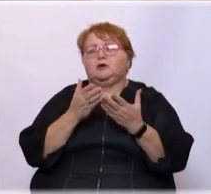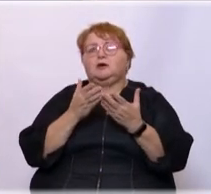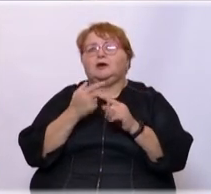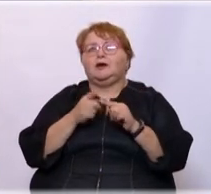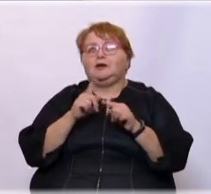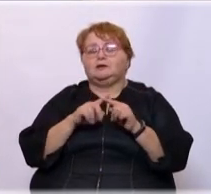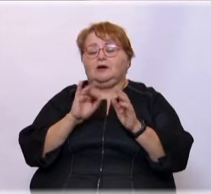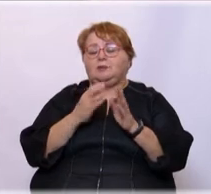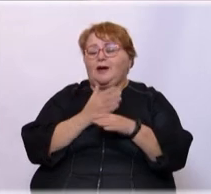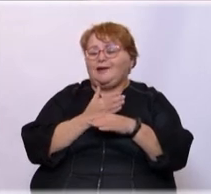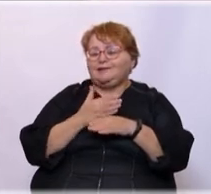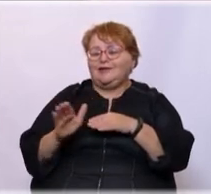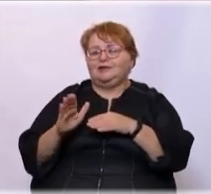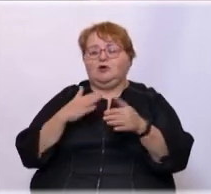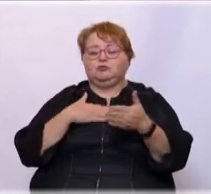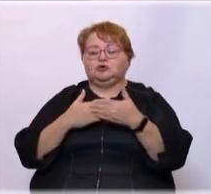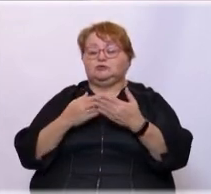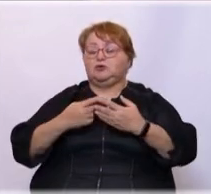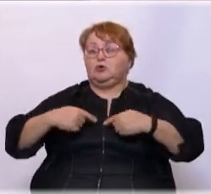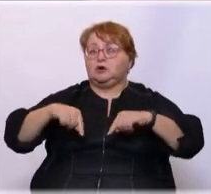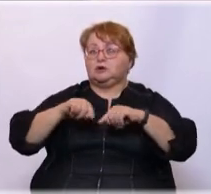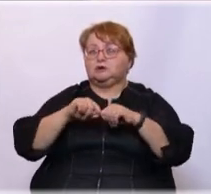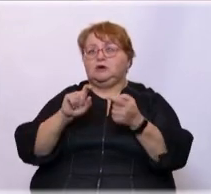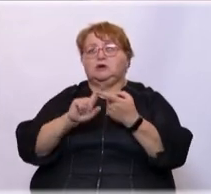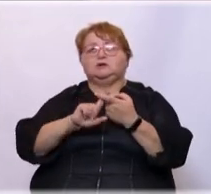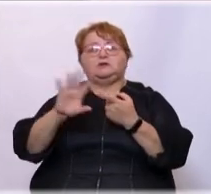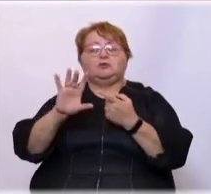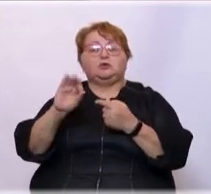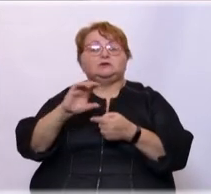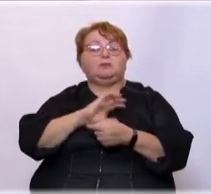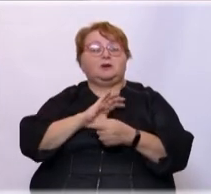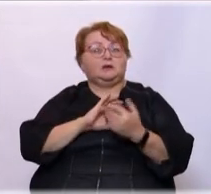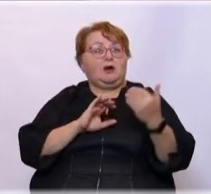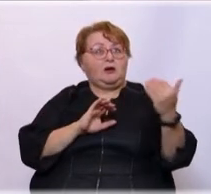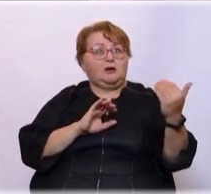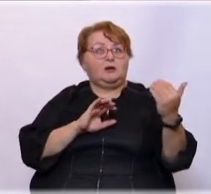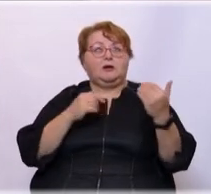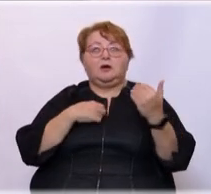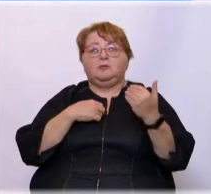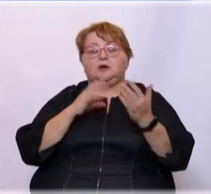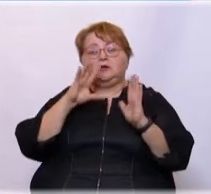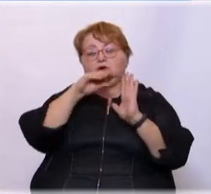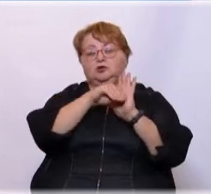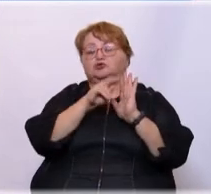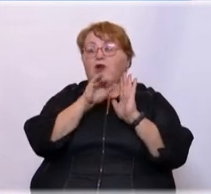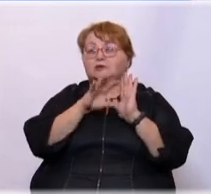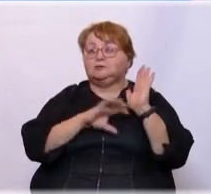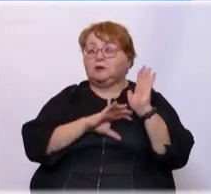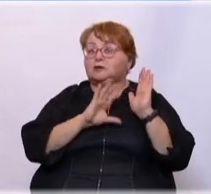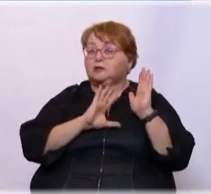Это как бы отдельная общественная организация, независимо от «Спартака». Мы не были членами «Спартака». Но